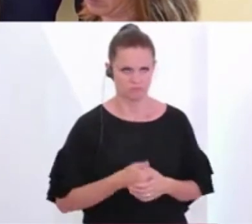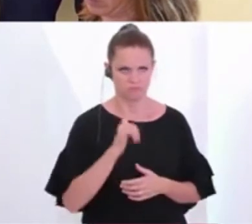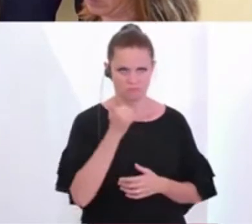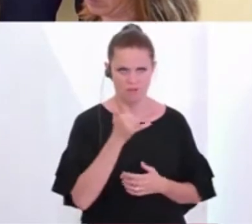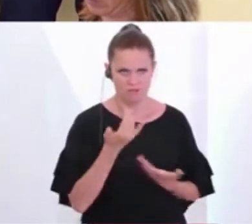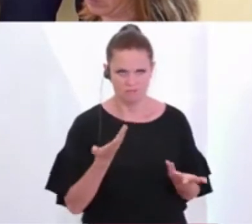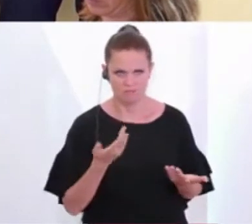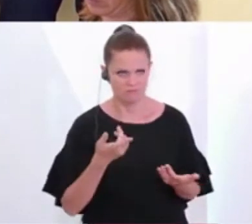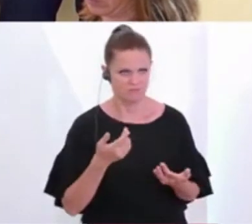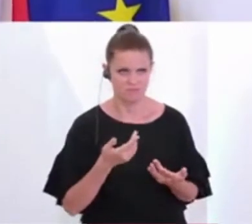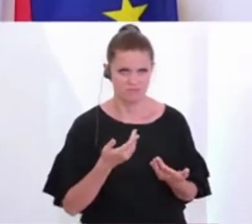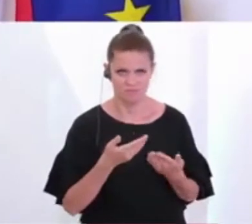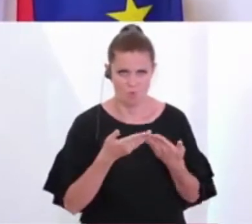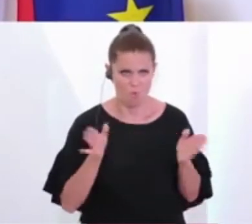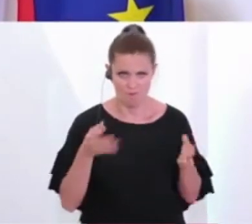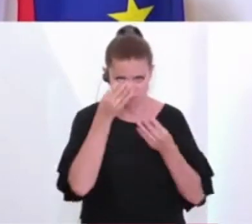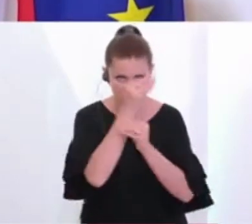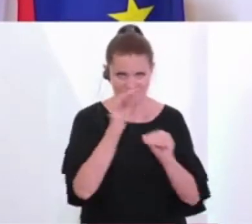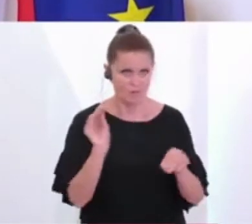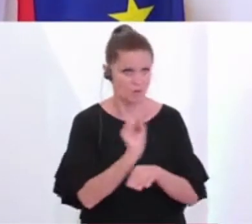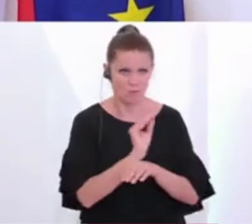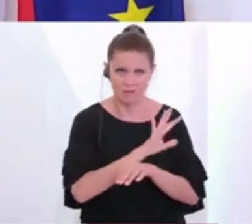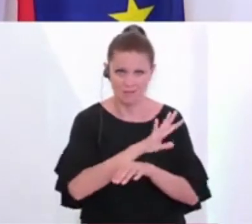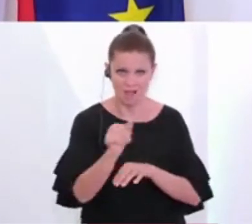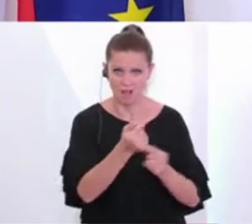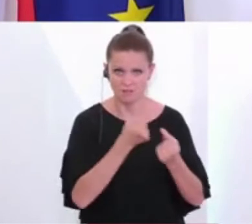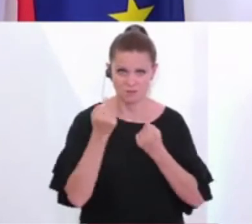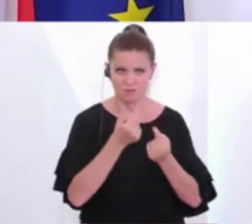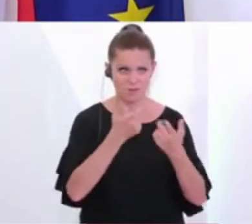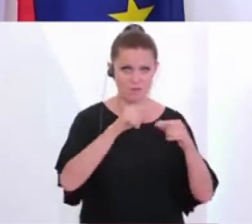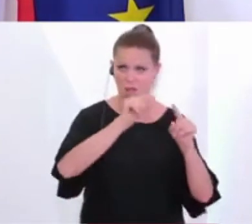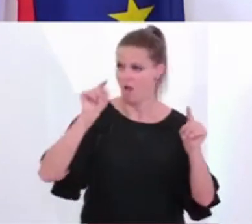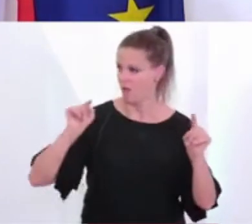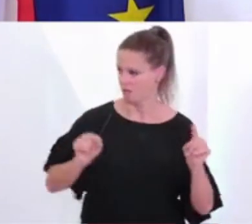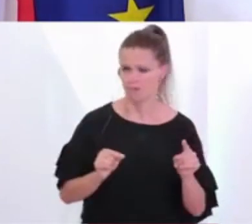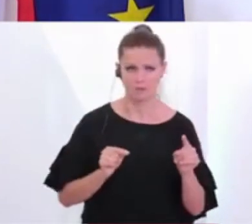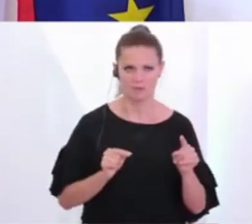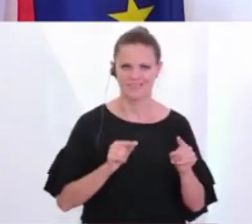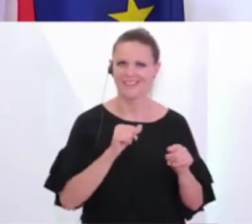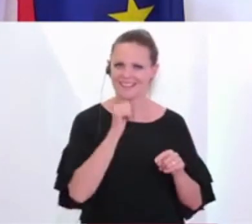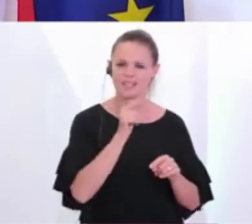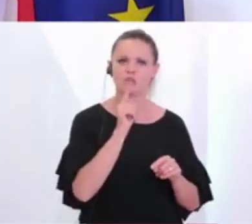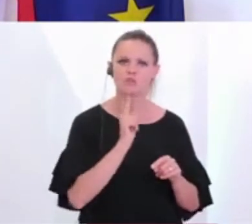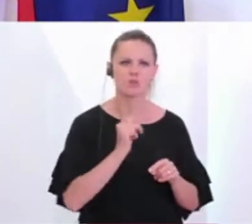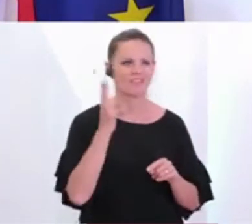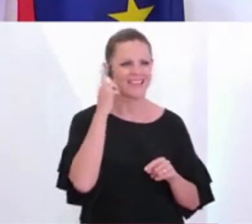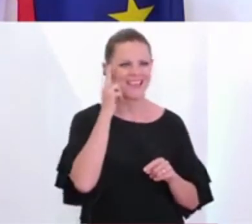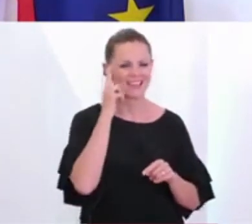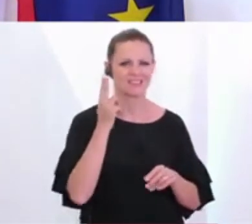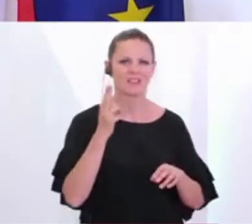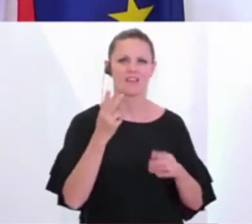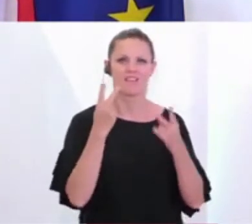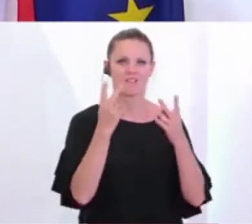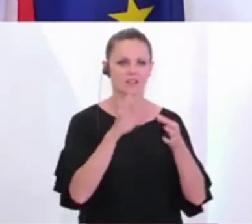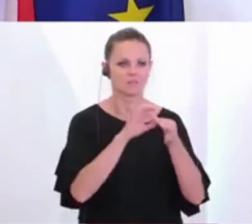beobachten wir die Situation in jedem einzelnen Land. Und es, wie ich immer gesagt habe, geht es ja nicht nur um einen Kennwert, was die